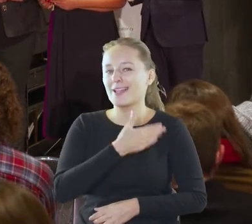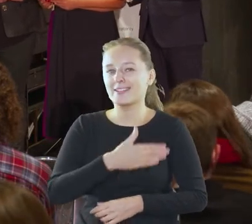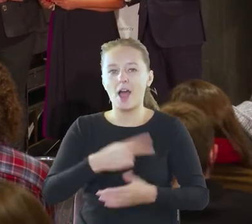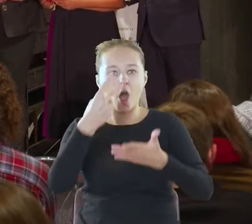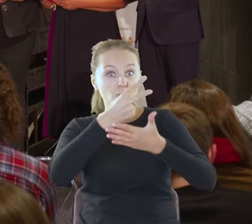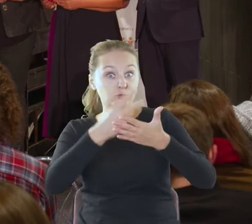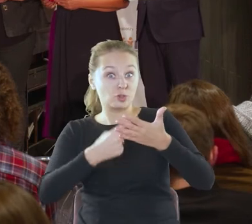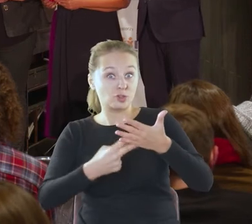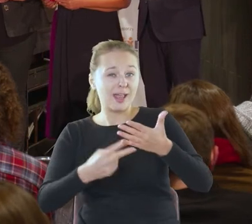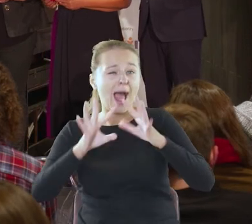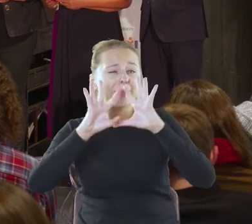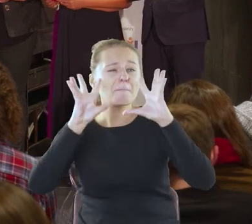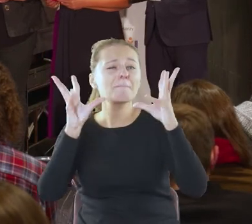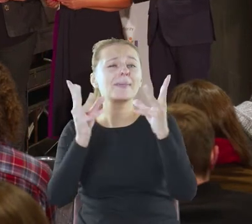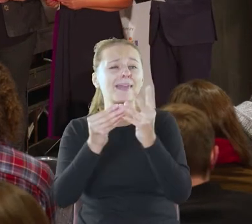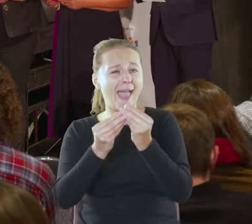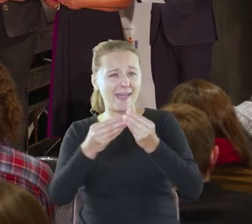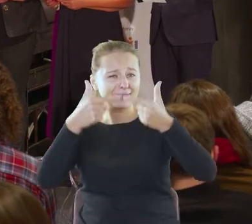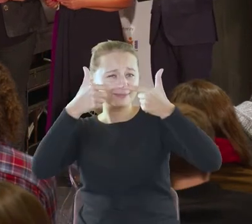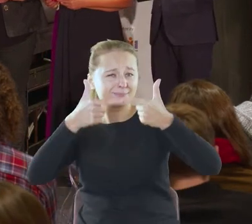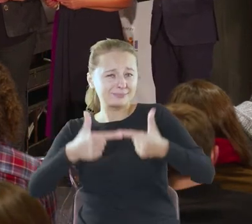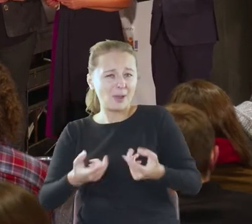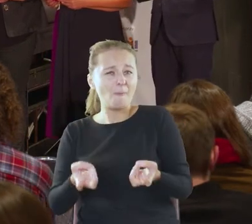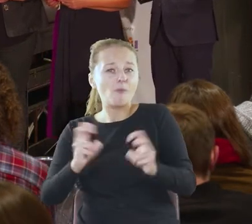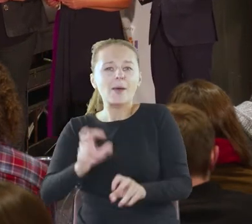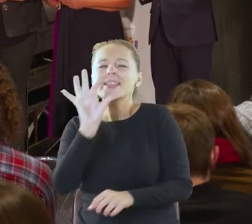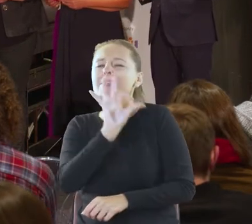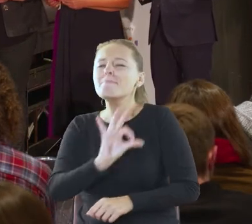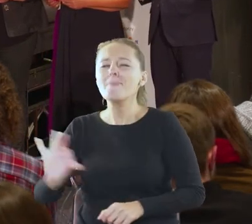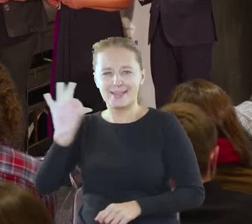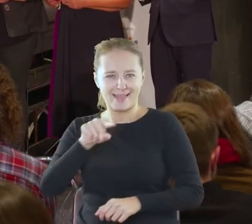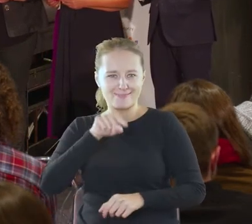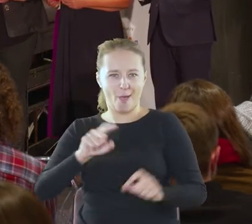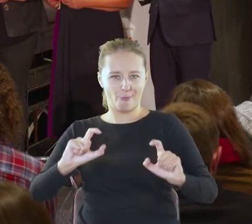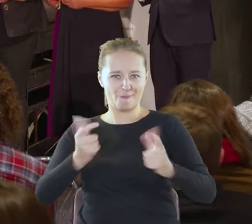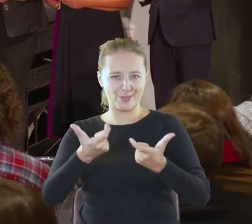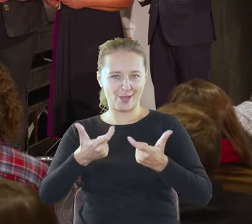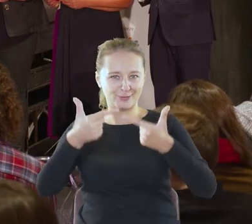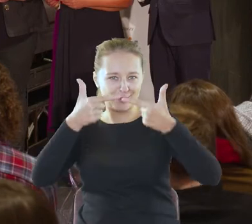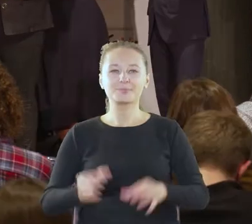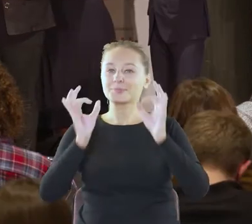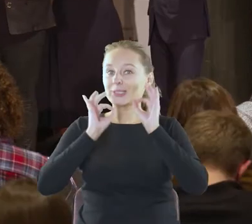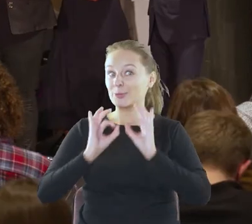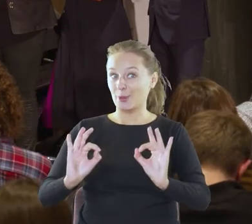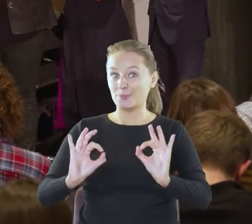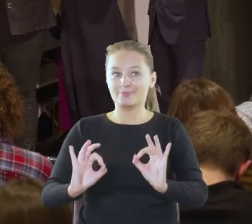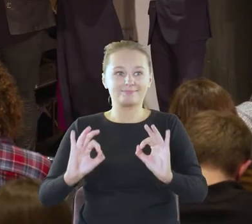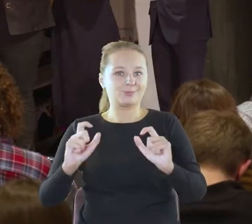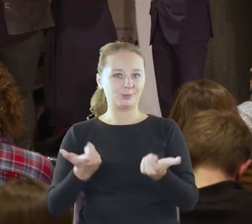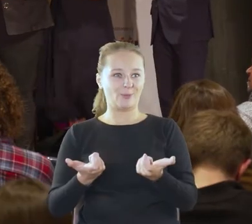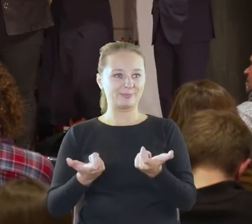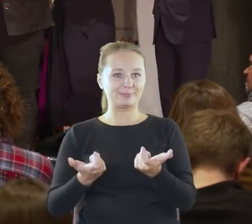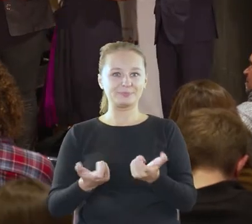przeczytali nam pięknie ten powstały specjalnie na to wydarzenie utwór. To co?